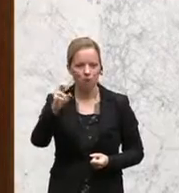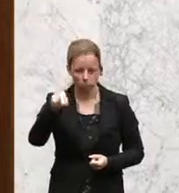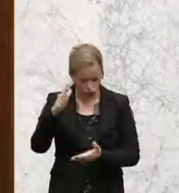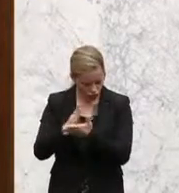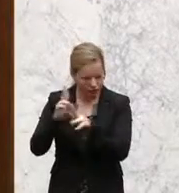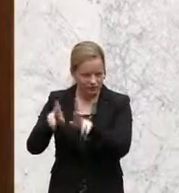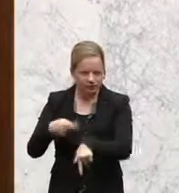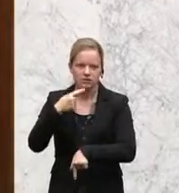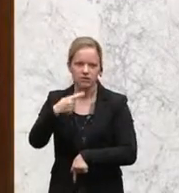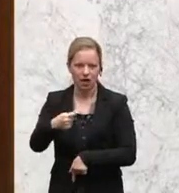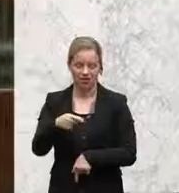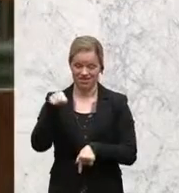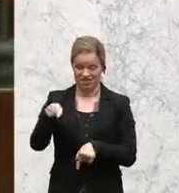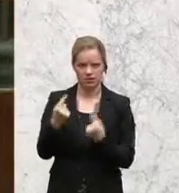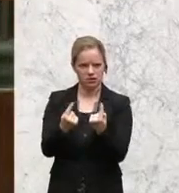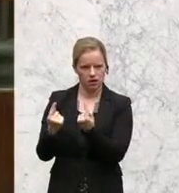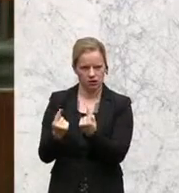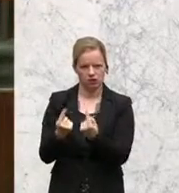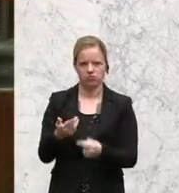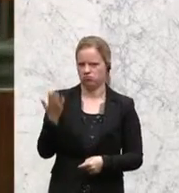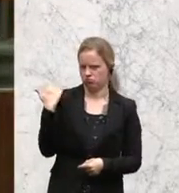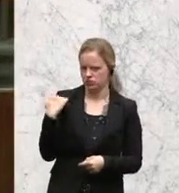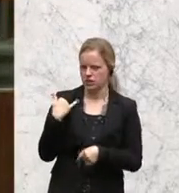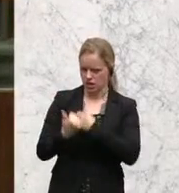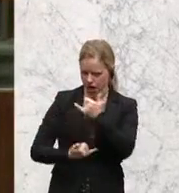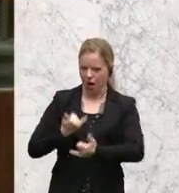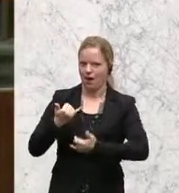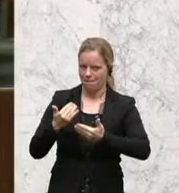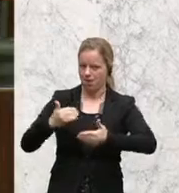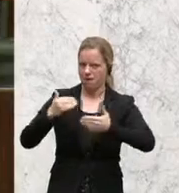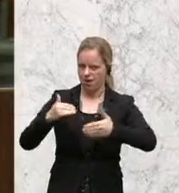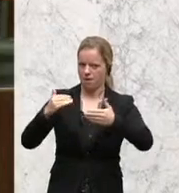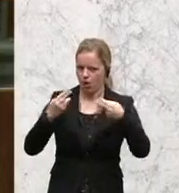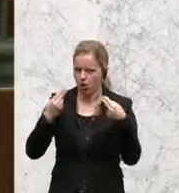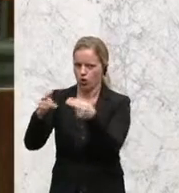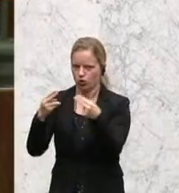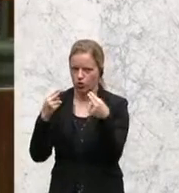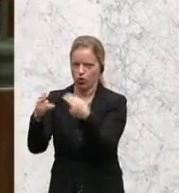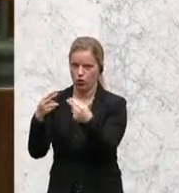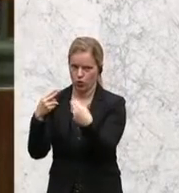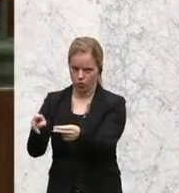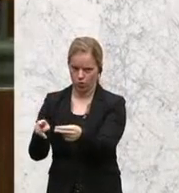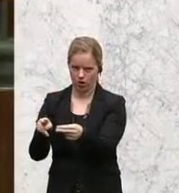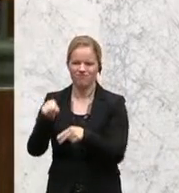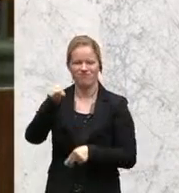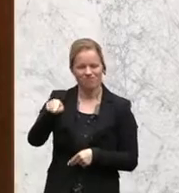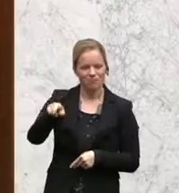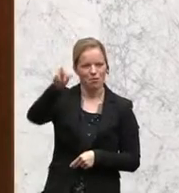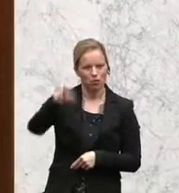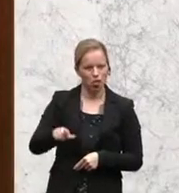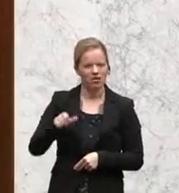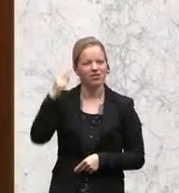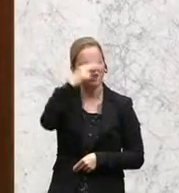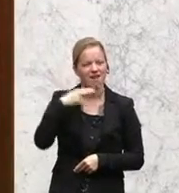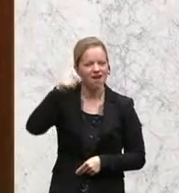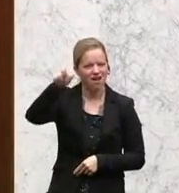Situation in den letzten Jahren einen Anstieg hatten, was die Rückführungen betroffen hat. Im konkreten Fall des Nigerianers haben